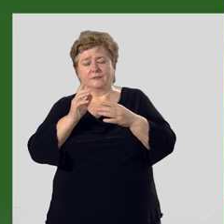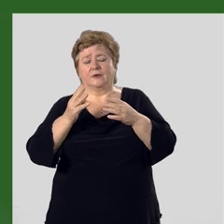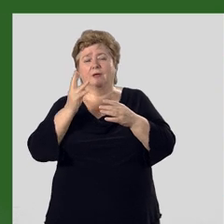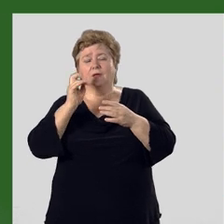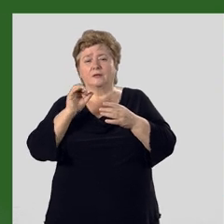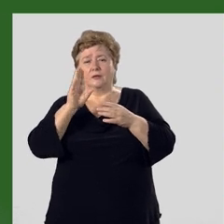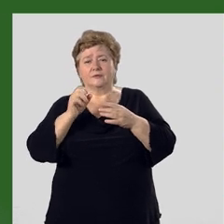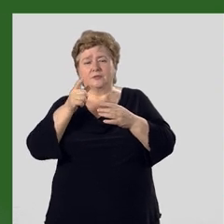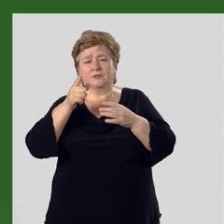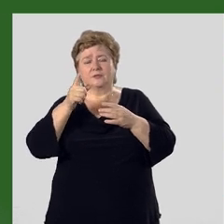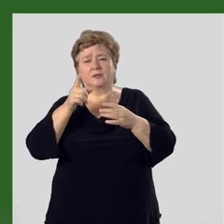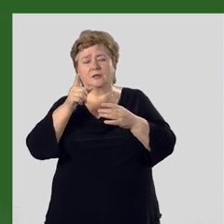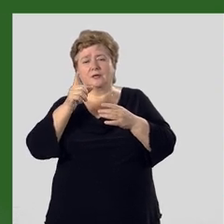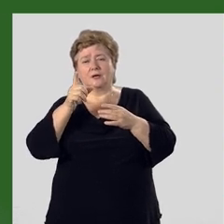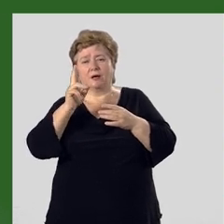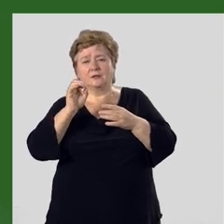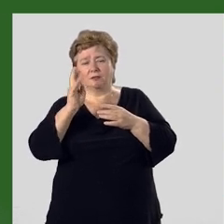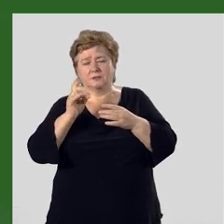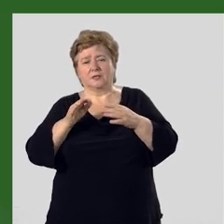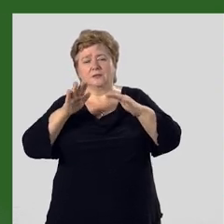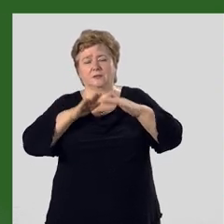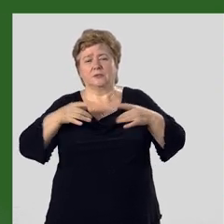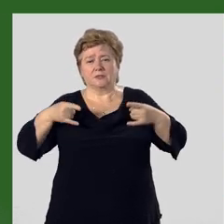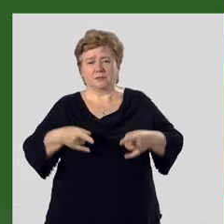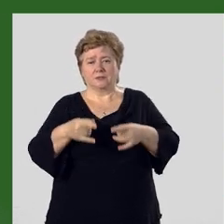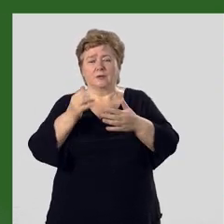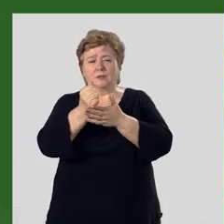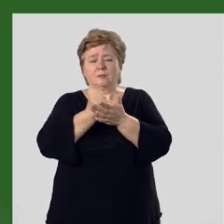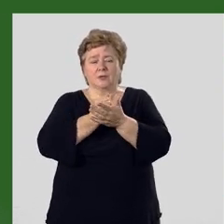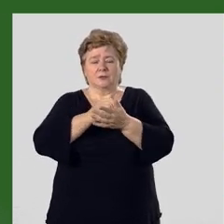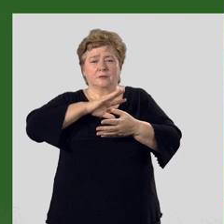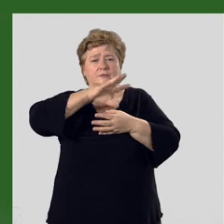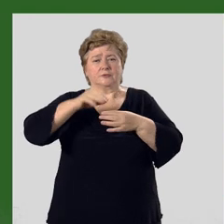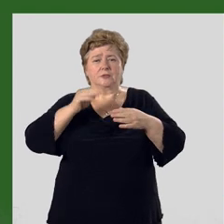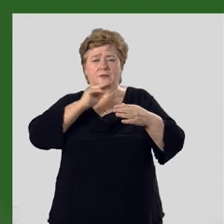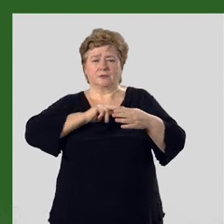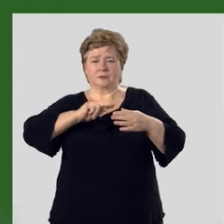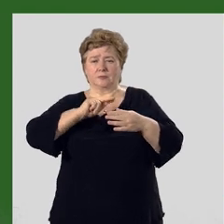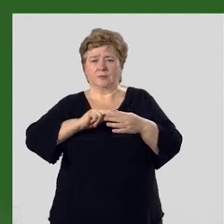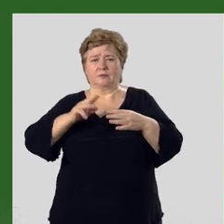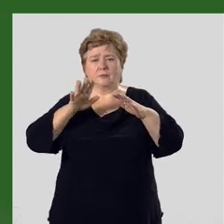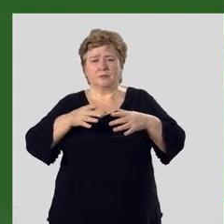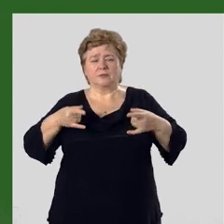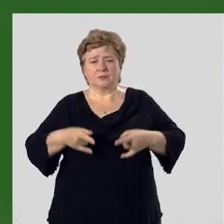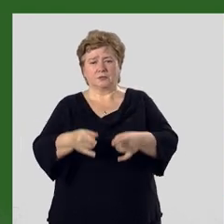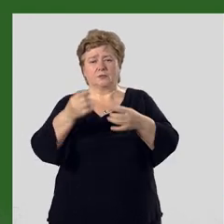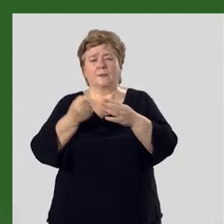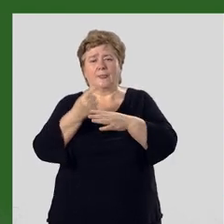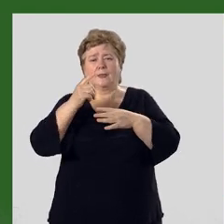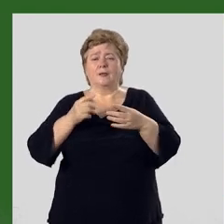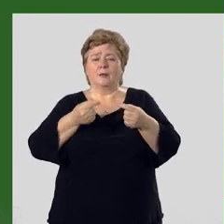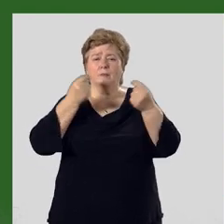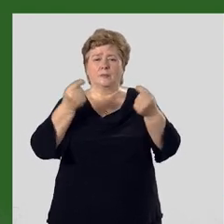нефтегазоконденсатное месторождение. По запасам все разрабатыванные месторождения являются